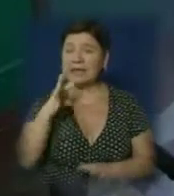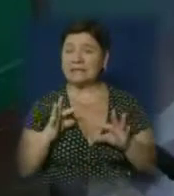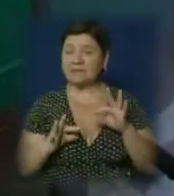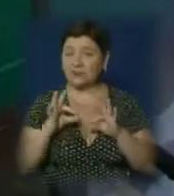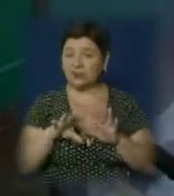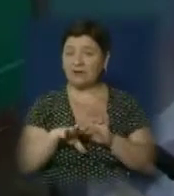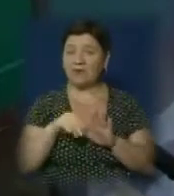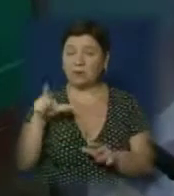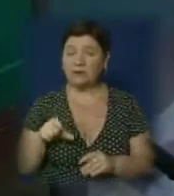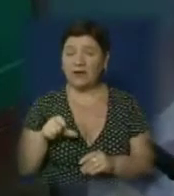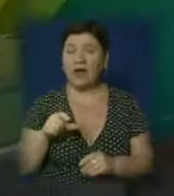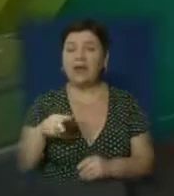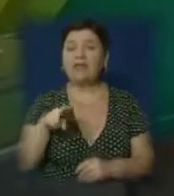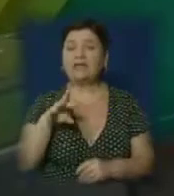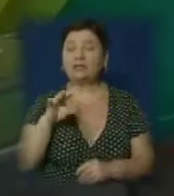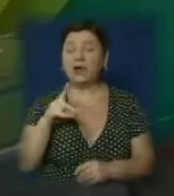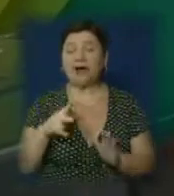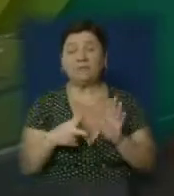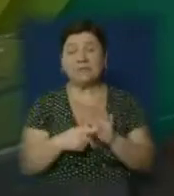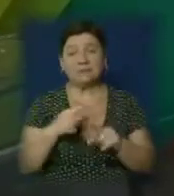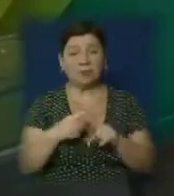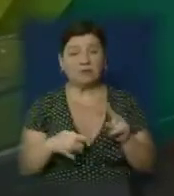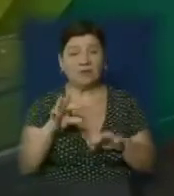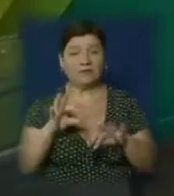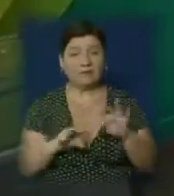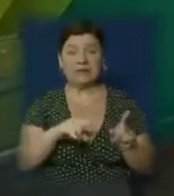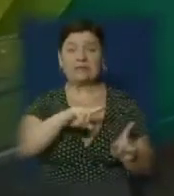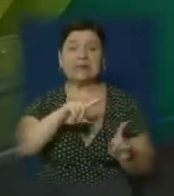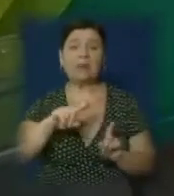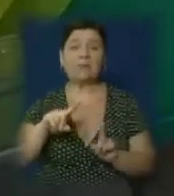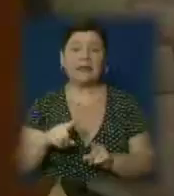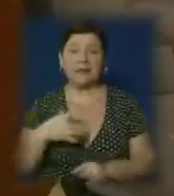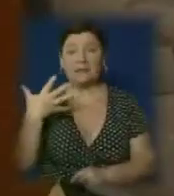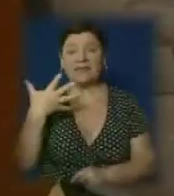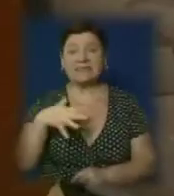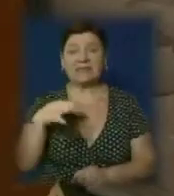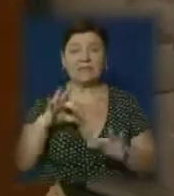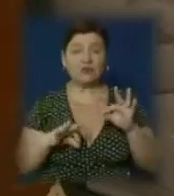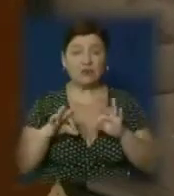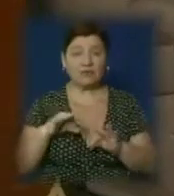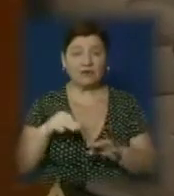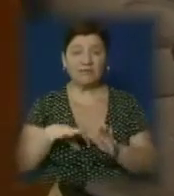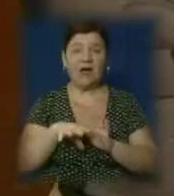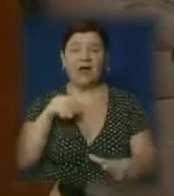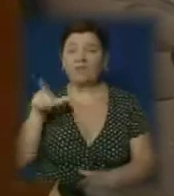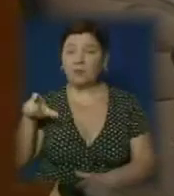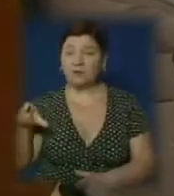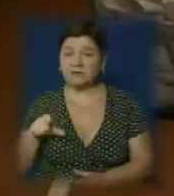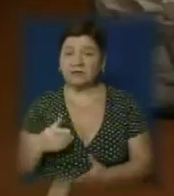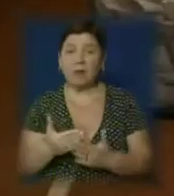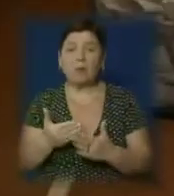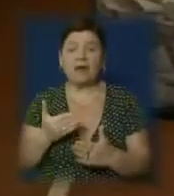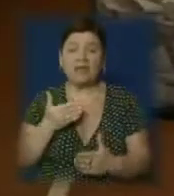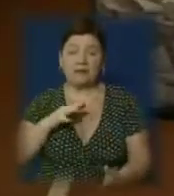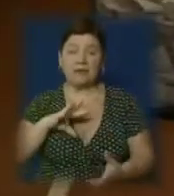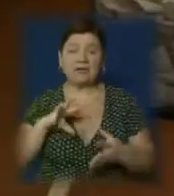виборців, за Олега Ляшка – 8,5%. На Закарпатті проголосувало 50% виборців. За попередніми результатами